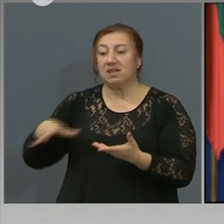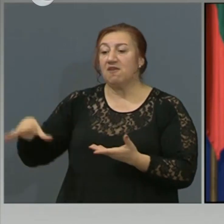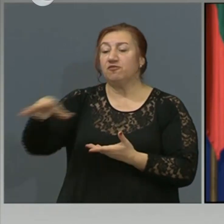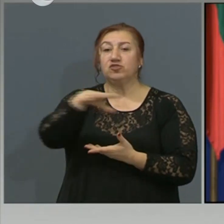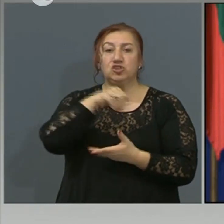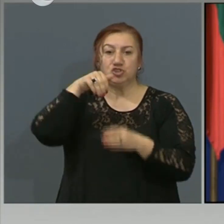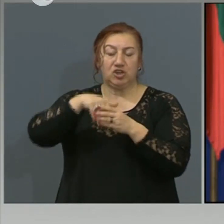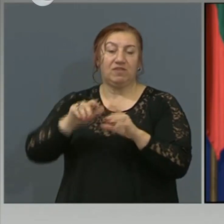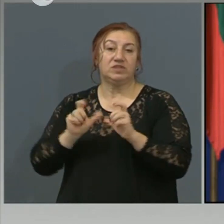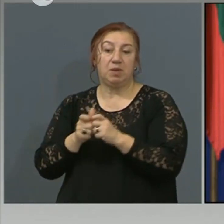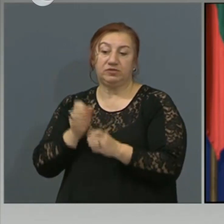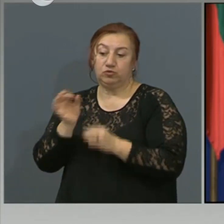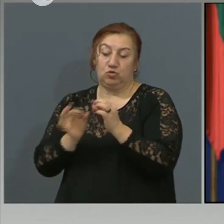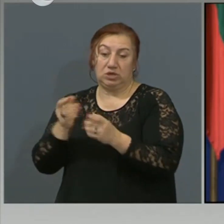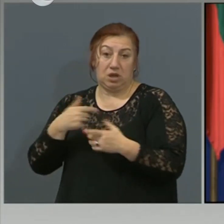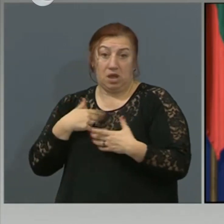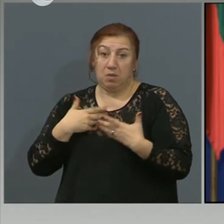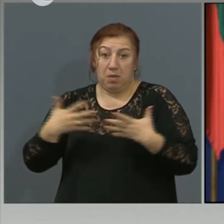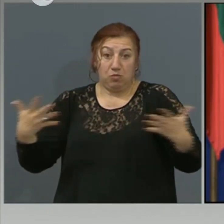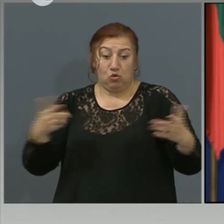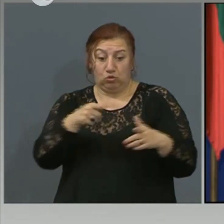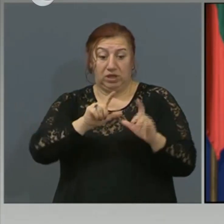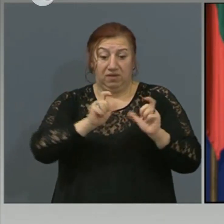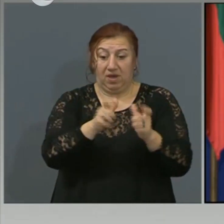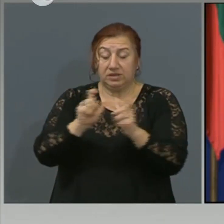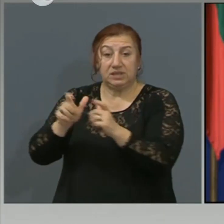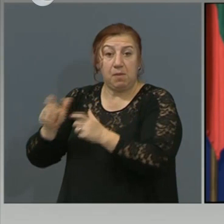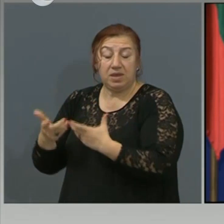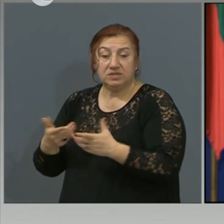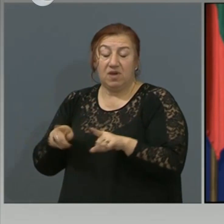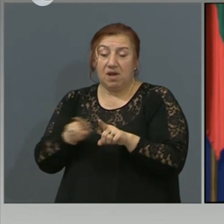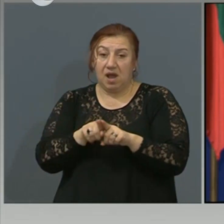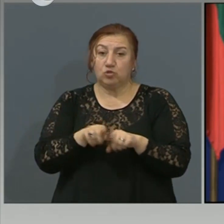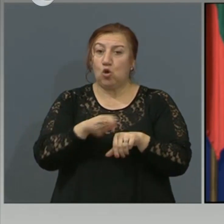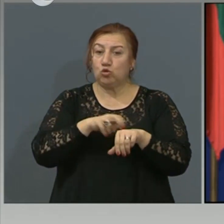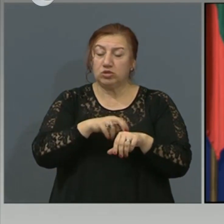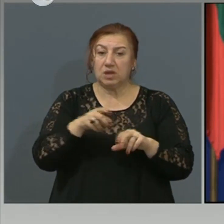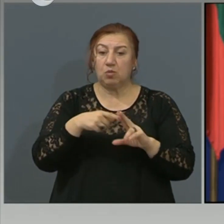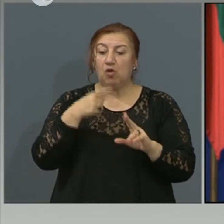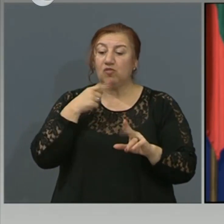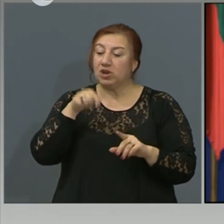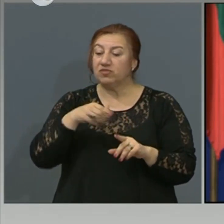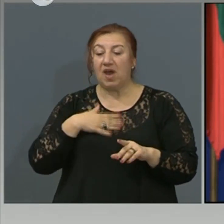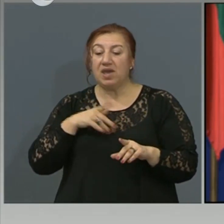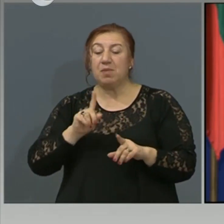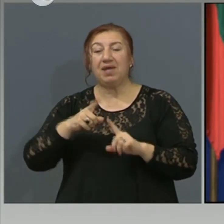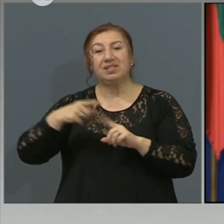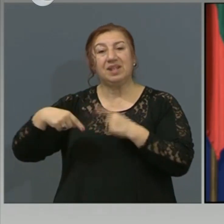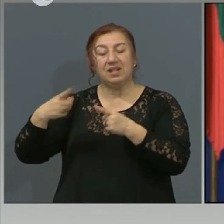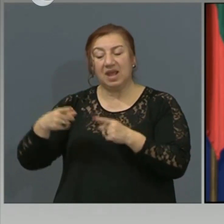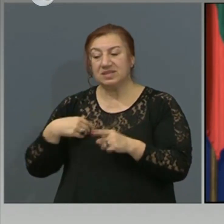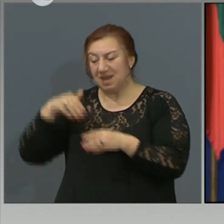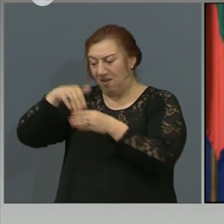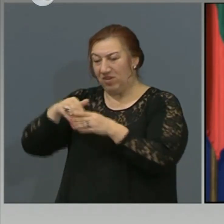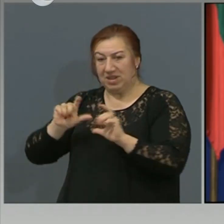ние имаме много такива фамилии, както и доцент Попов спомена за фамилност на заболяването, което е